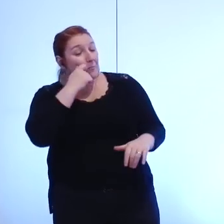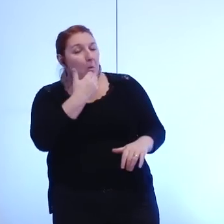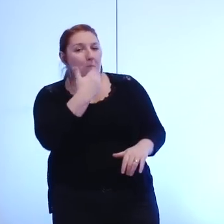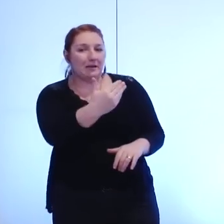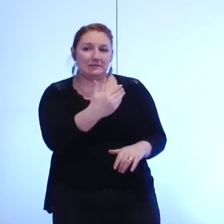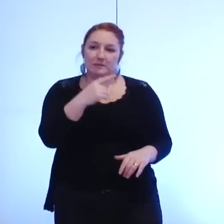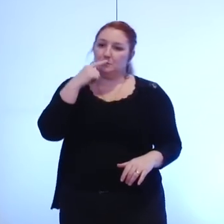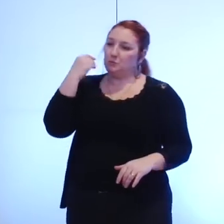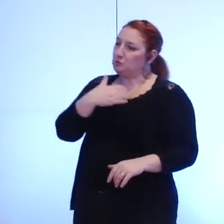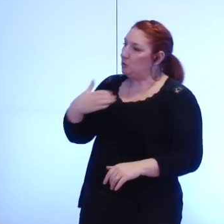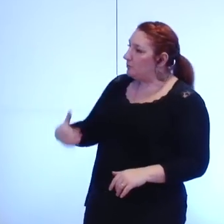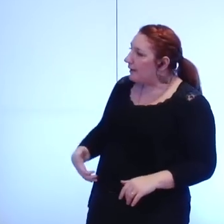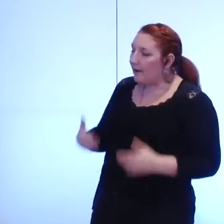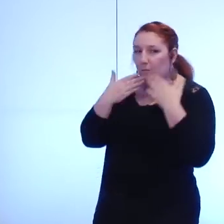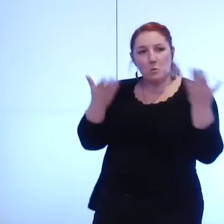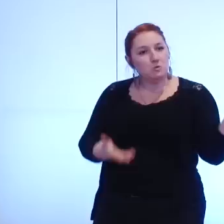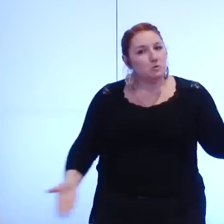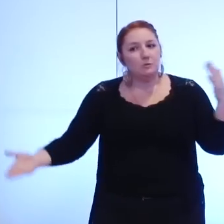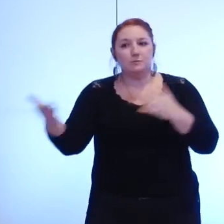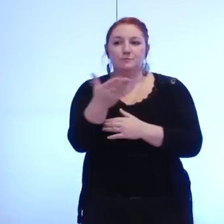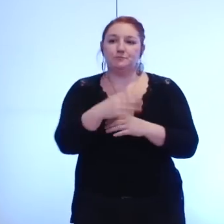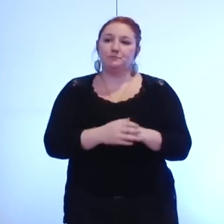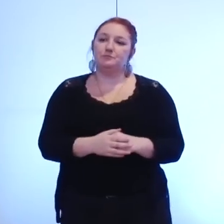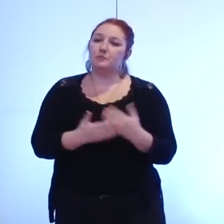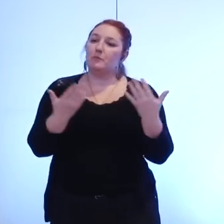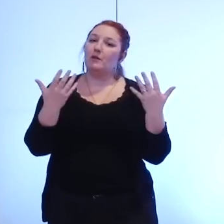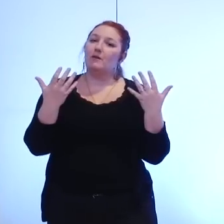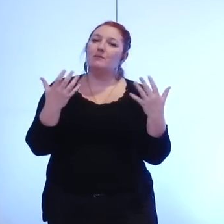marquer ce conseil municipal d'une pierre blanche